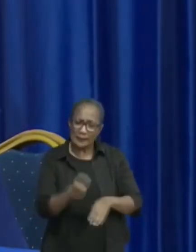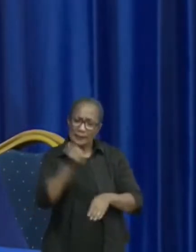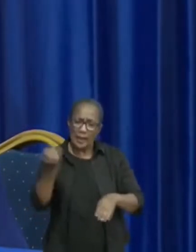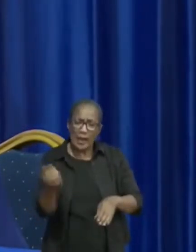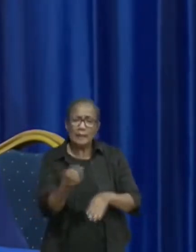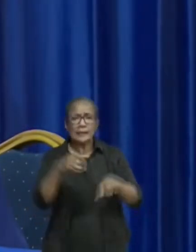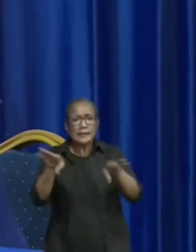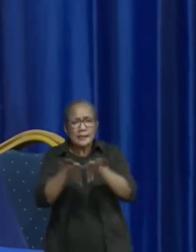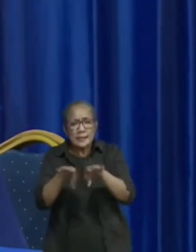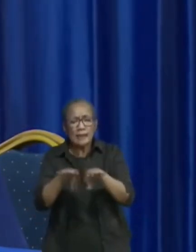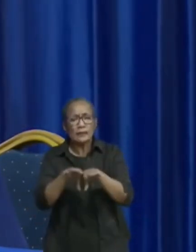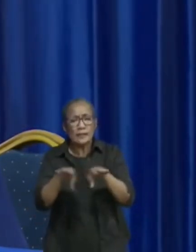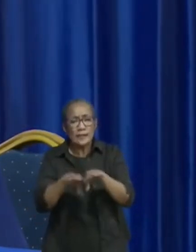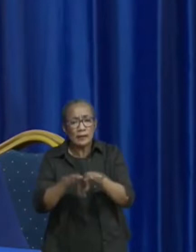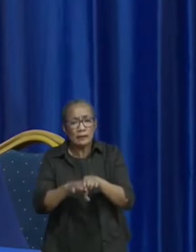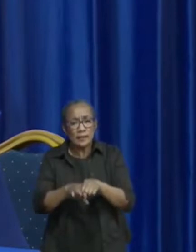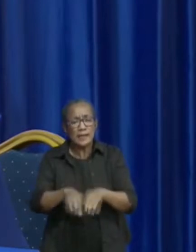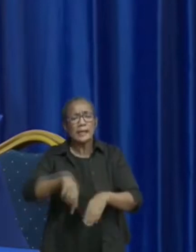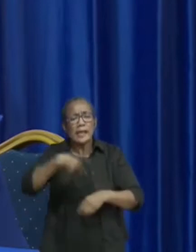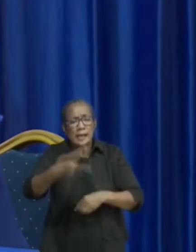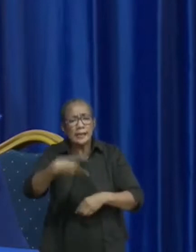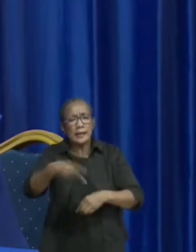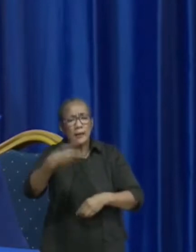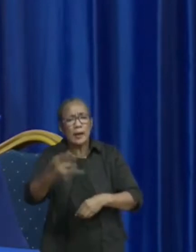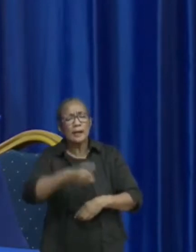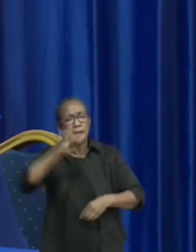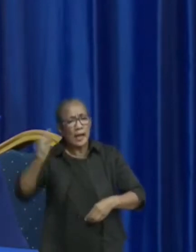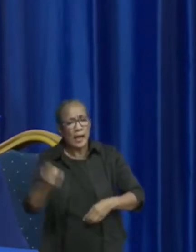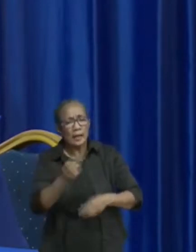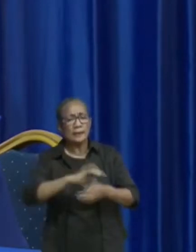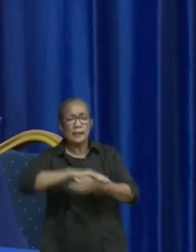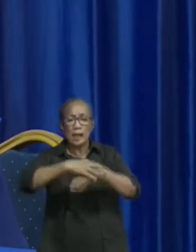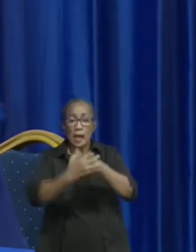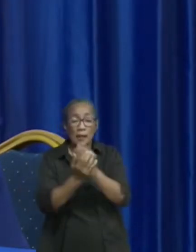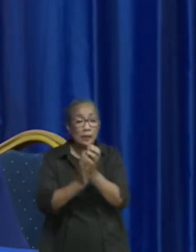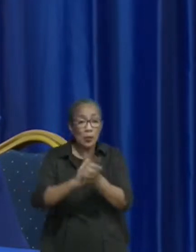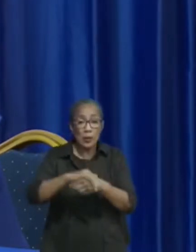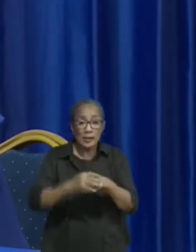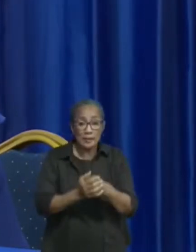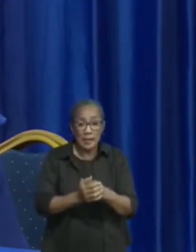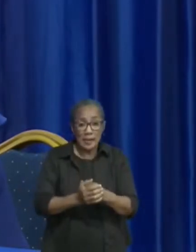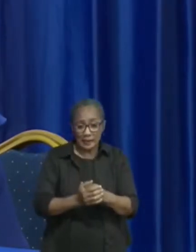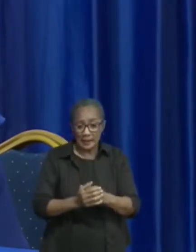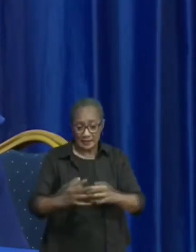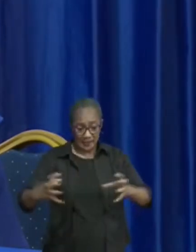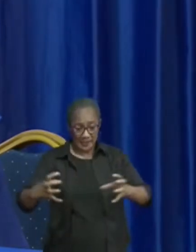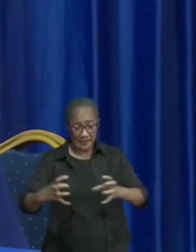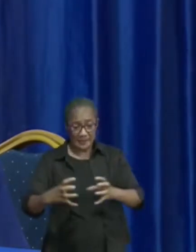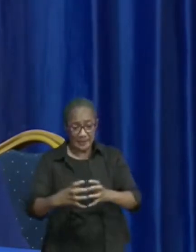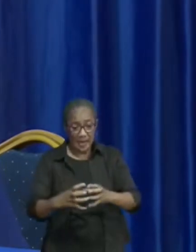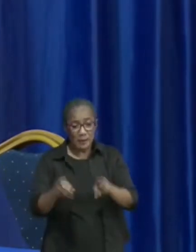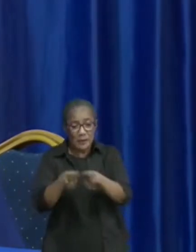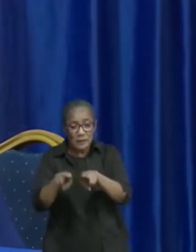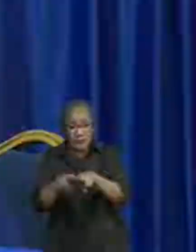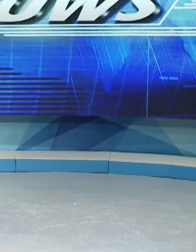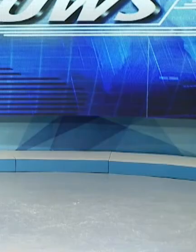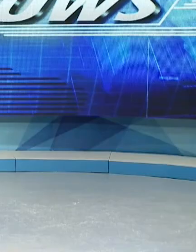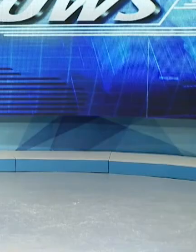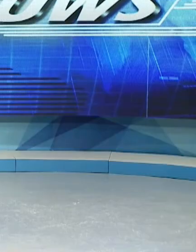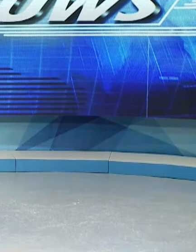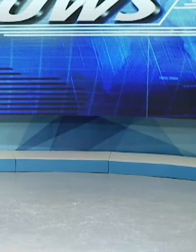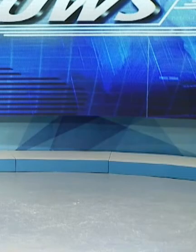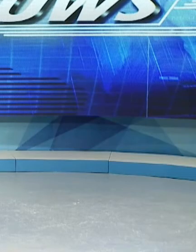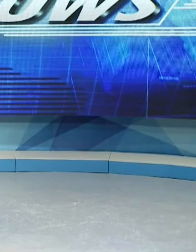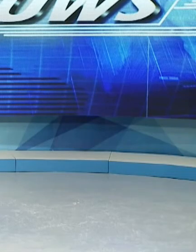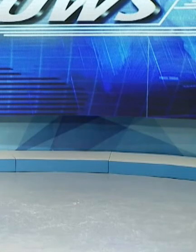je regelmatig je handen was, dat je niet van elkaar gaat drinken uit je fles, et cetera. De